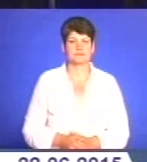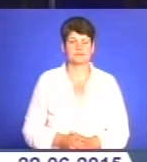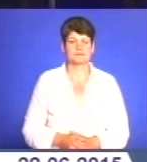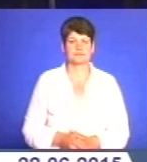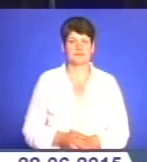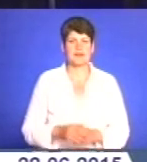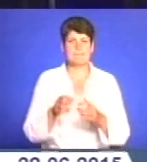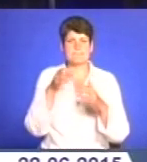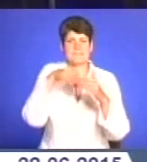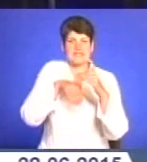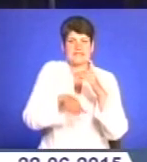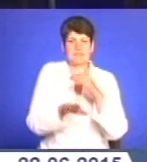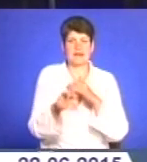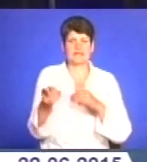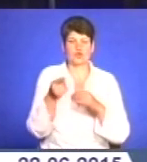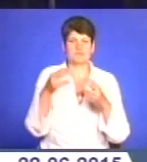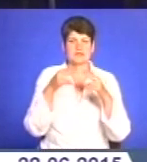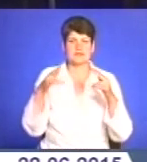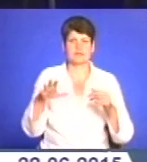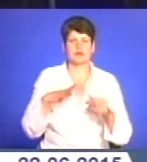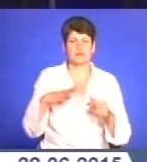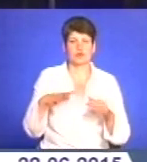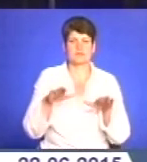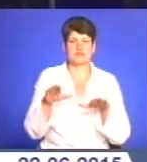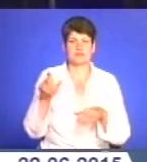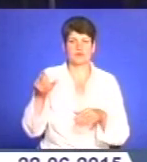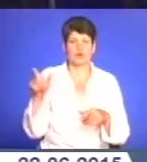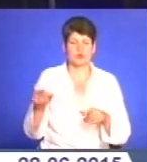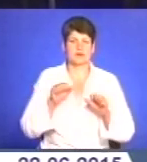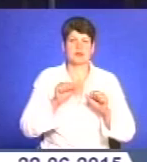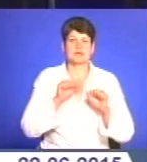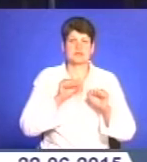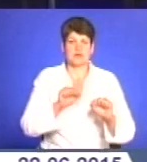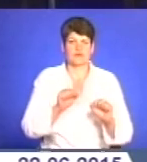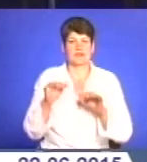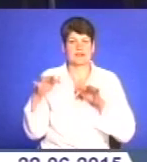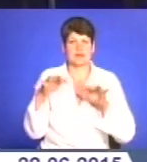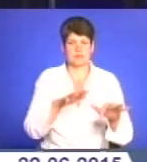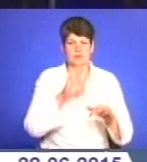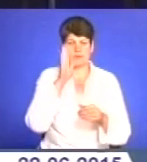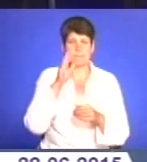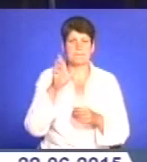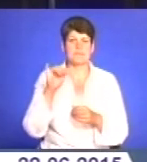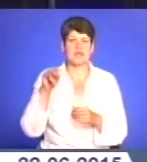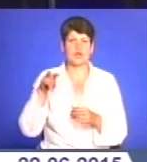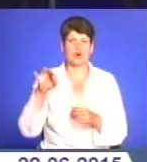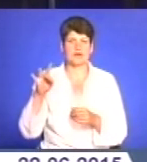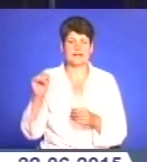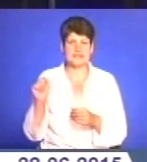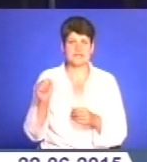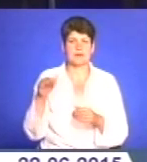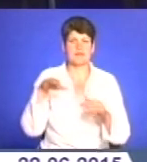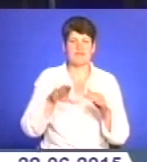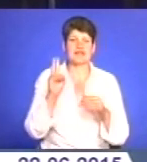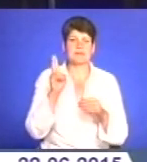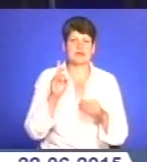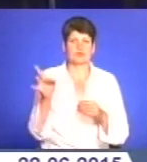Підземелля тернопільських замків не раз слугували місцевим жителям прихистком від нападів ворогів. У Білокриницькому палаці, що на Кременеччині, у